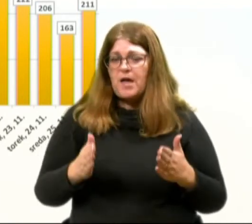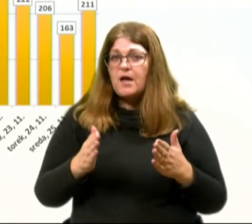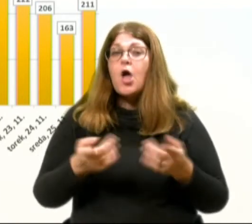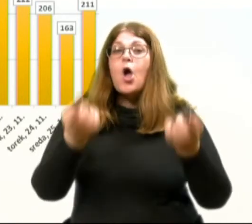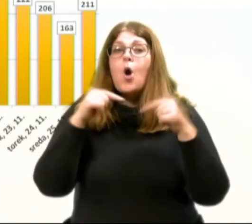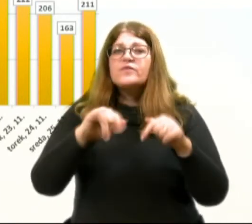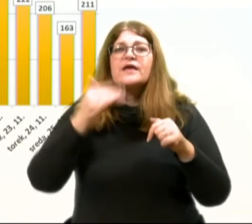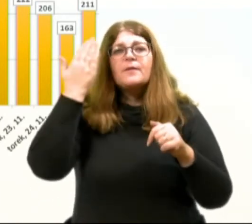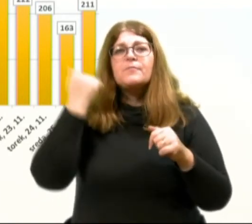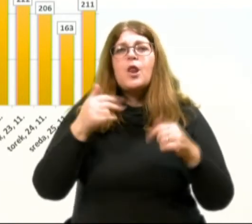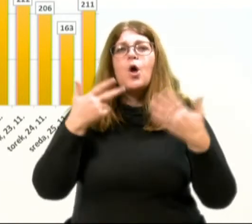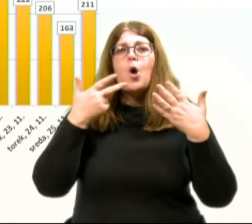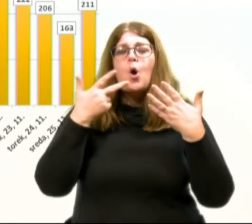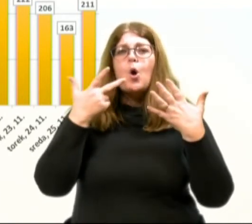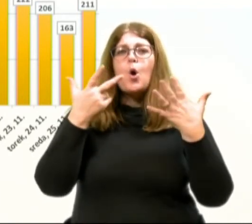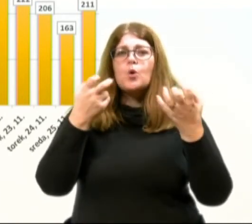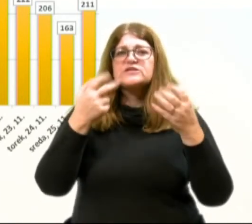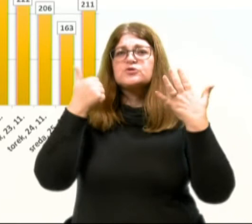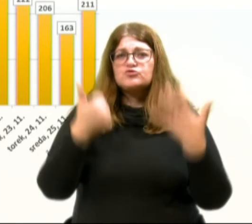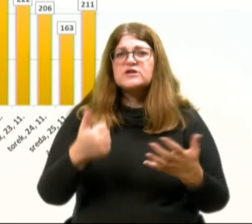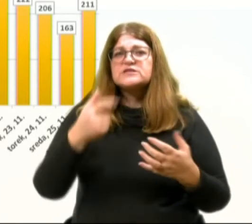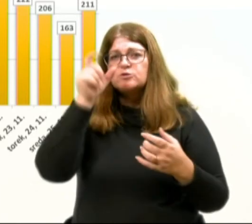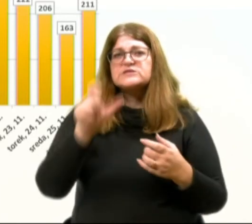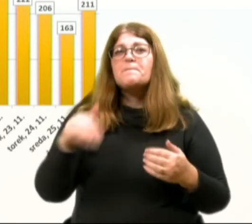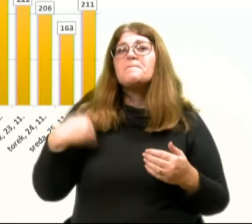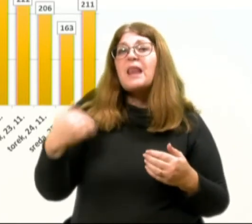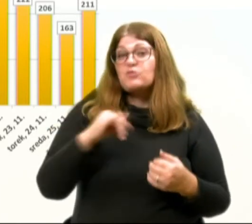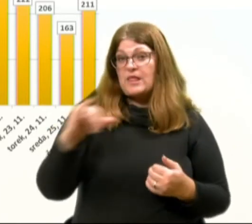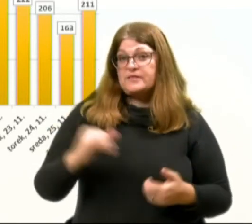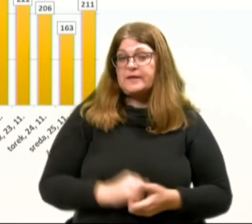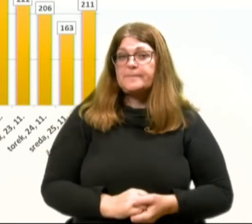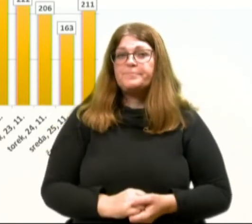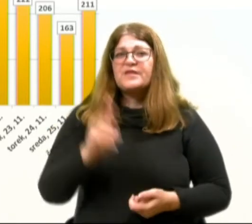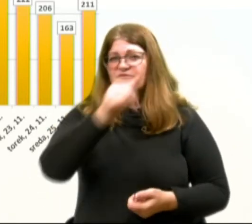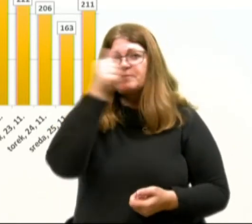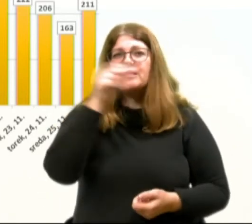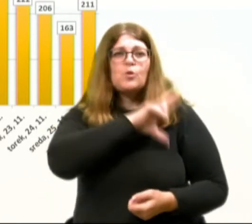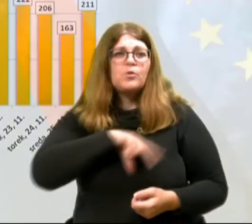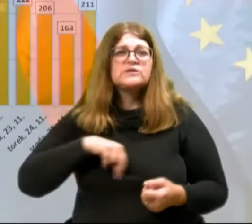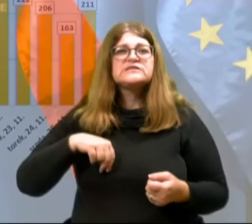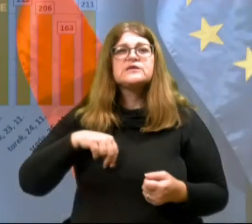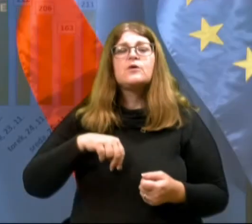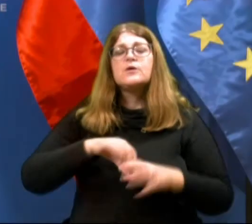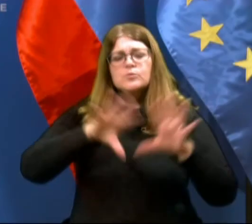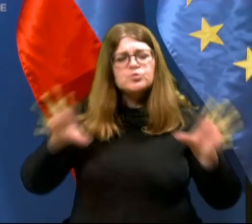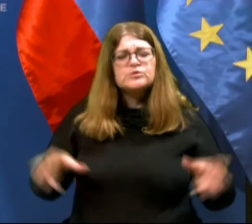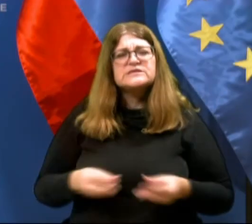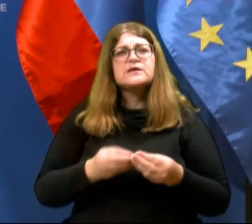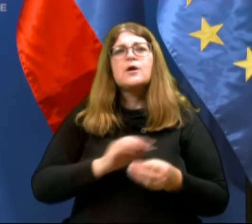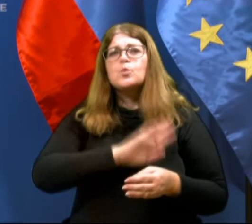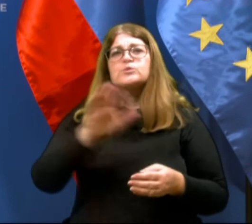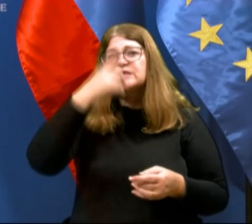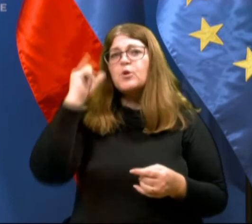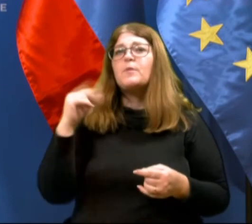od tega je bilo 860 oseb mladoletnih. V imenu policije oziroma policistov, vsem